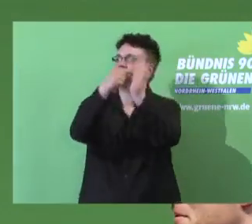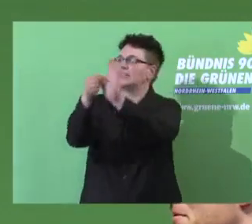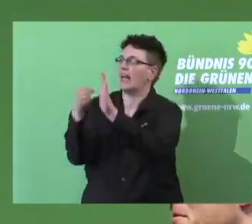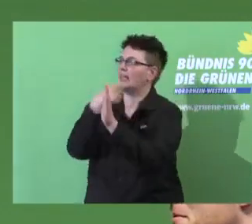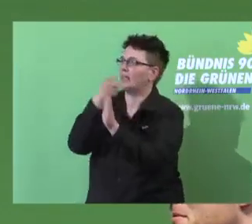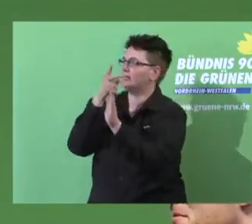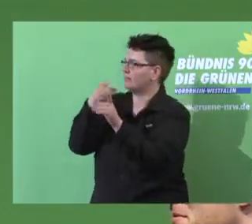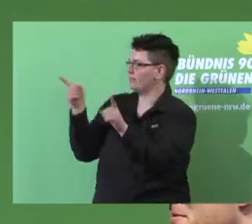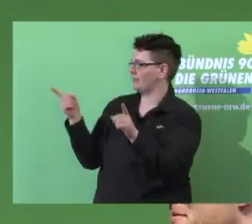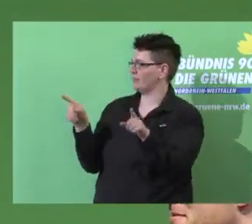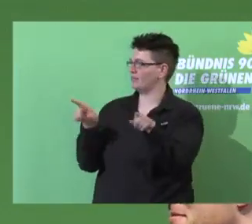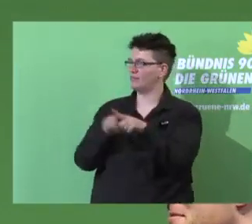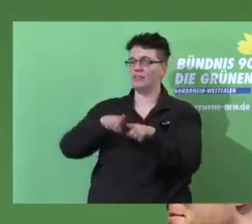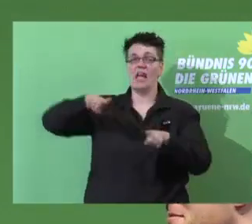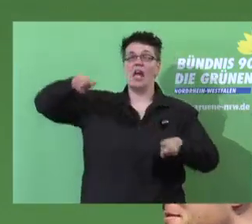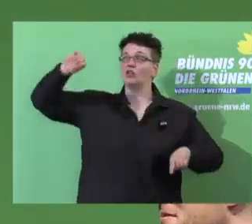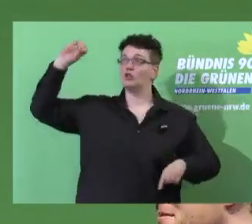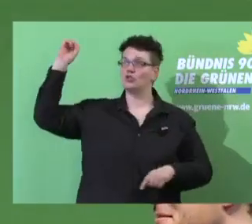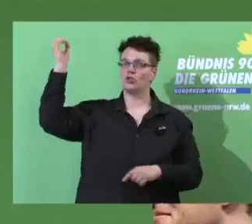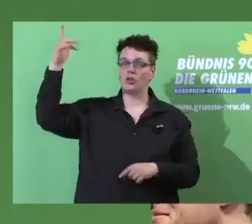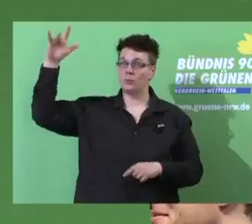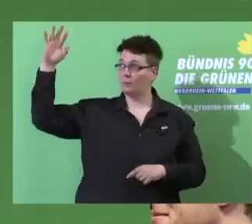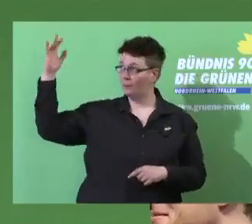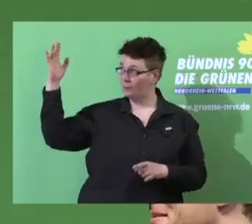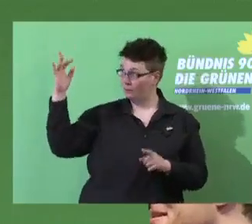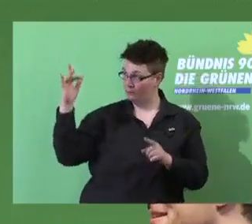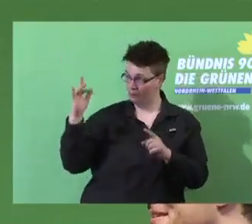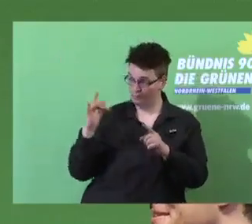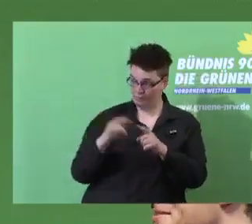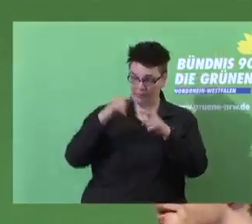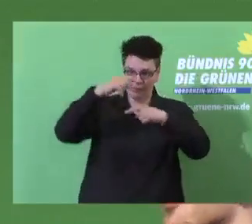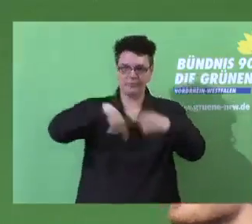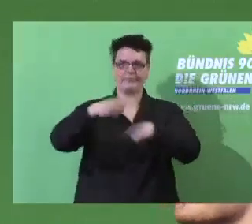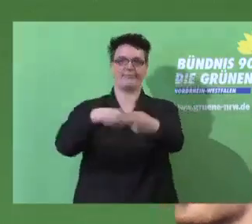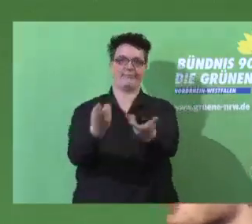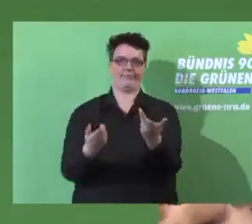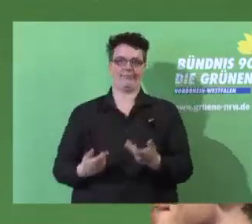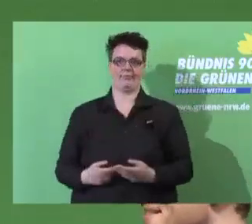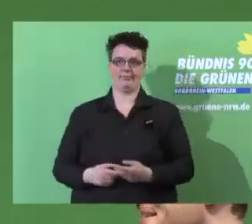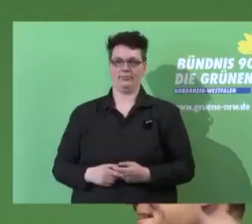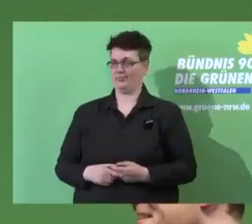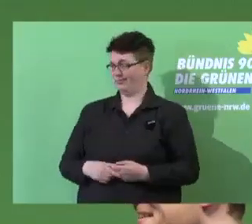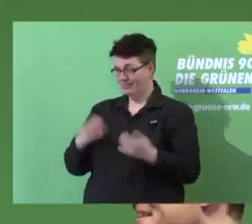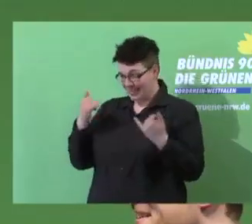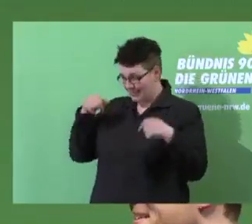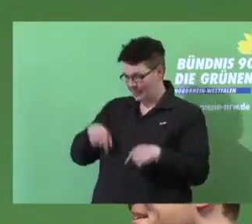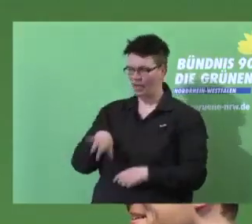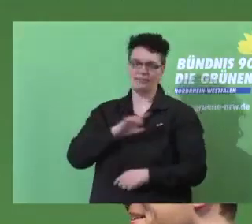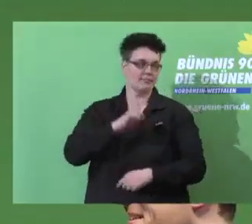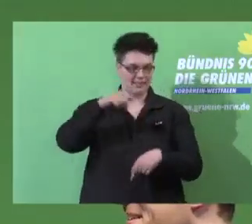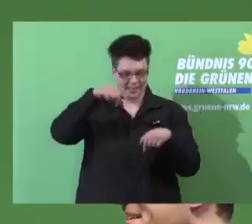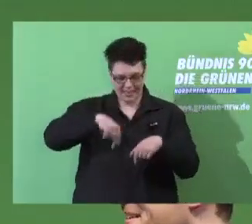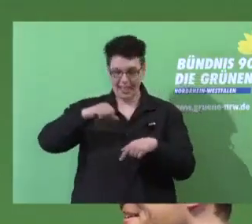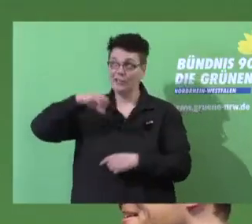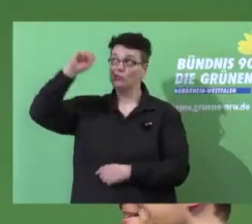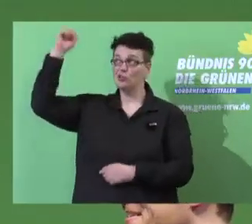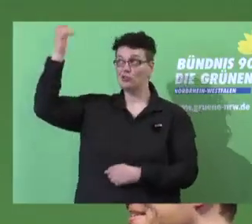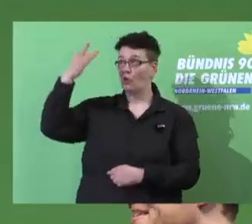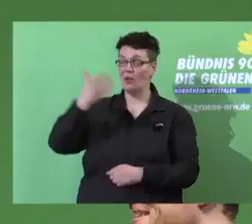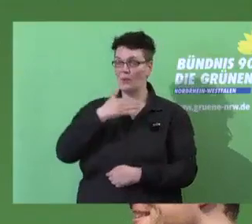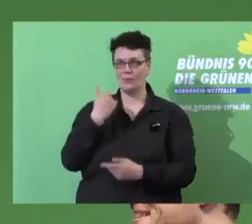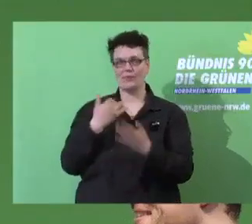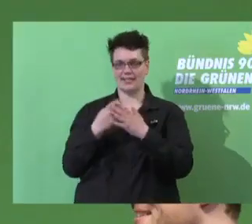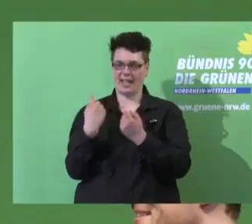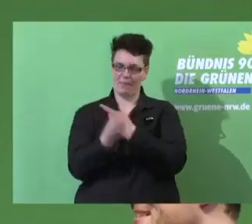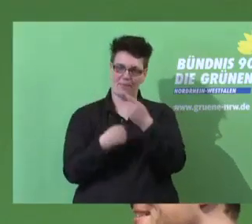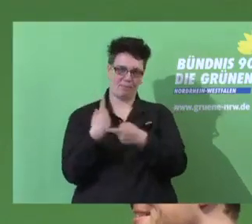und es geht los und es geht rund und als Zeichen, naja, hier ist ja kein Sonnenstrahl oder ist nicht richtig eingestöpselt, nein, nein, aber es muss ein